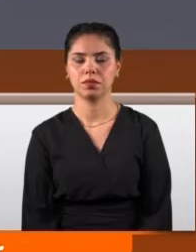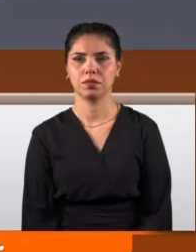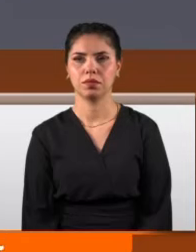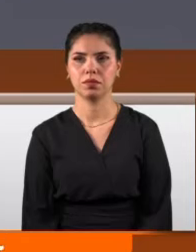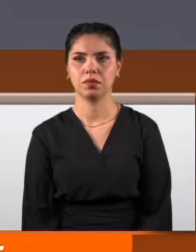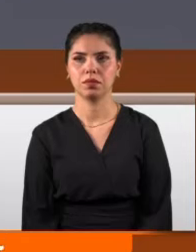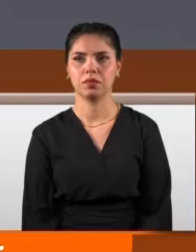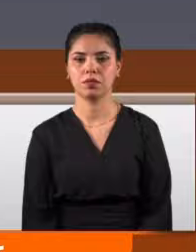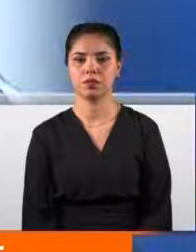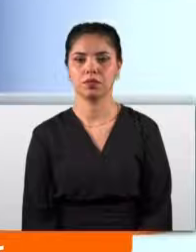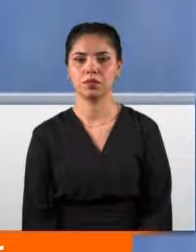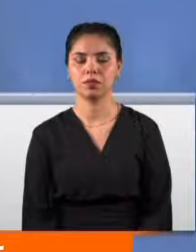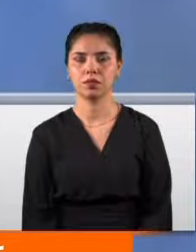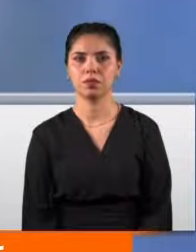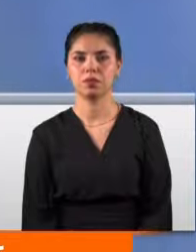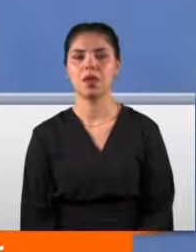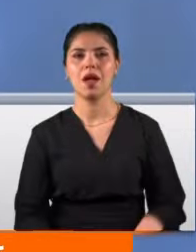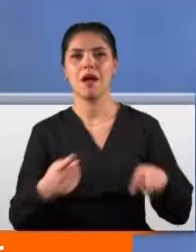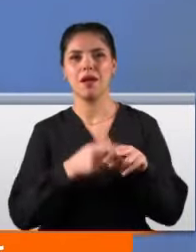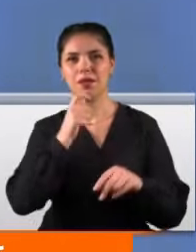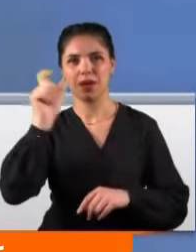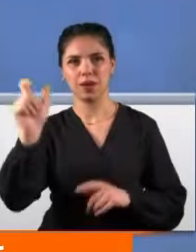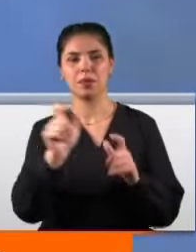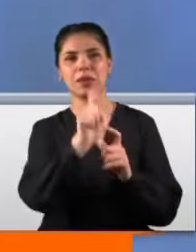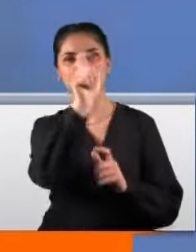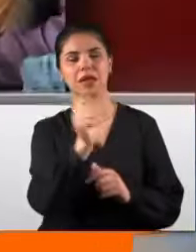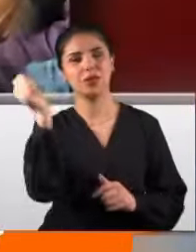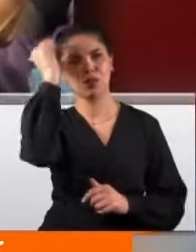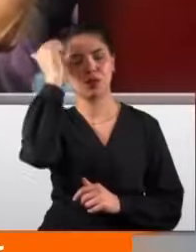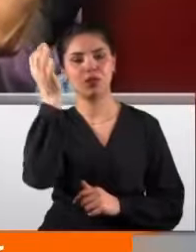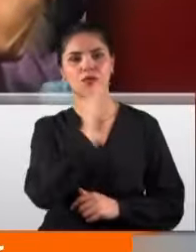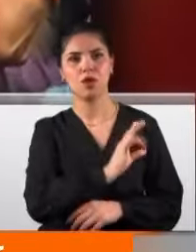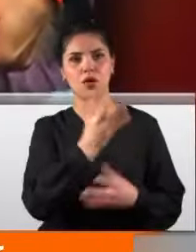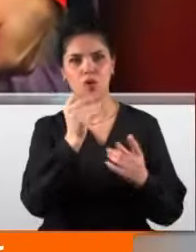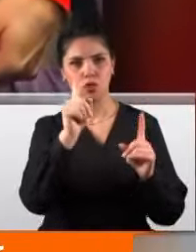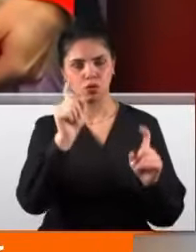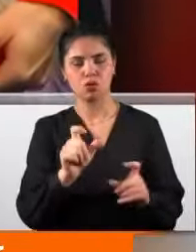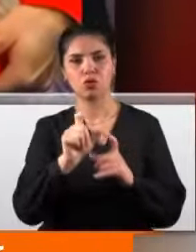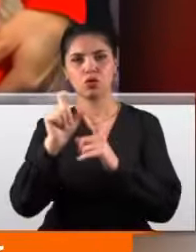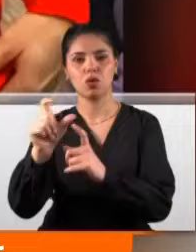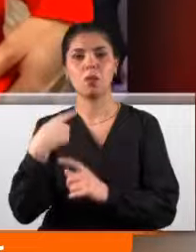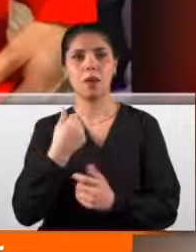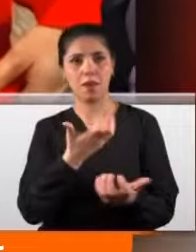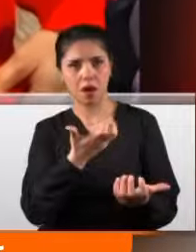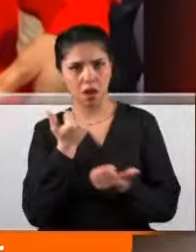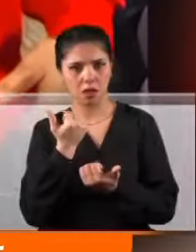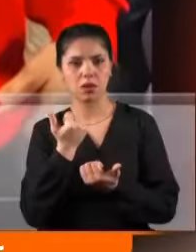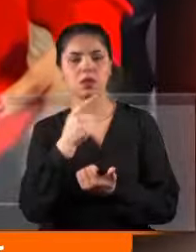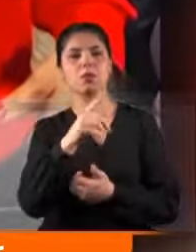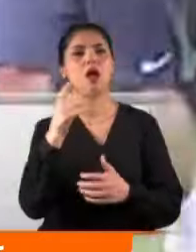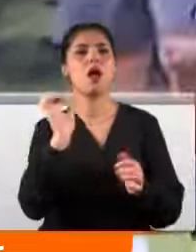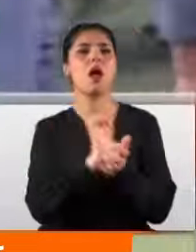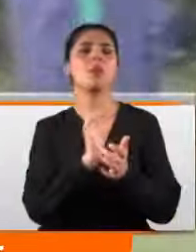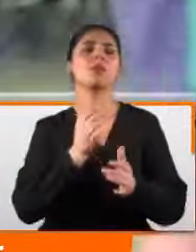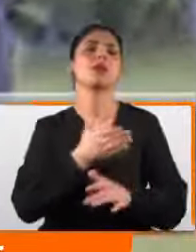milyon dolar kazanacağımı söyledi. Turan, seçil Erzan etkin pişmanlıktan yararlansın mı sorusuna, ben paramı alırsam hiç yatmasın beni